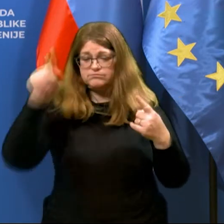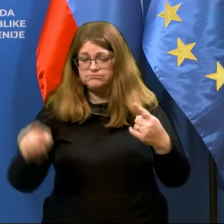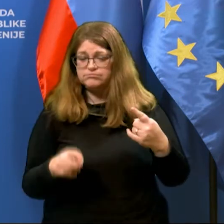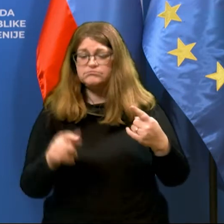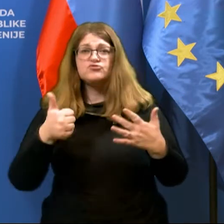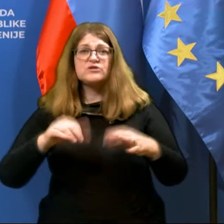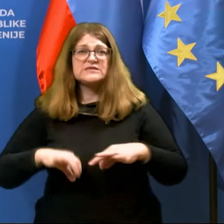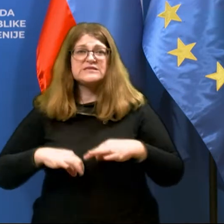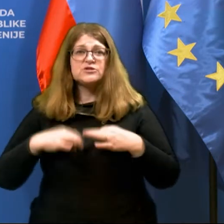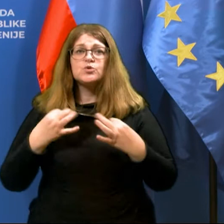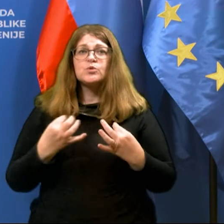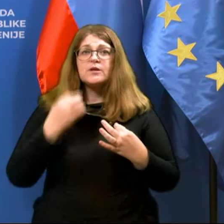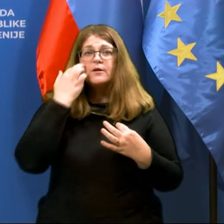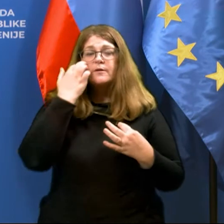zjutraj,